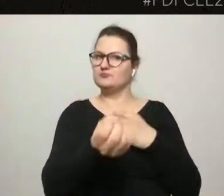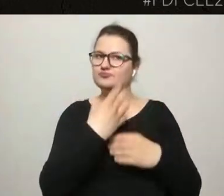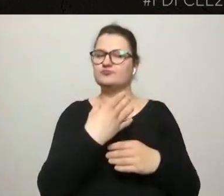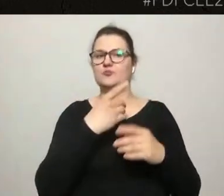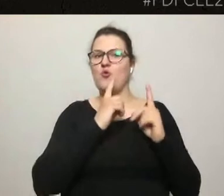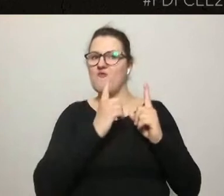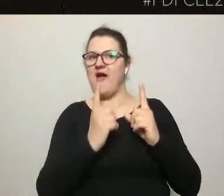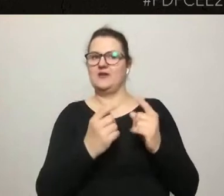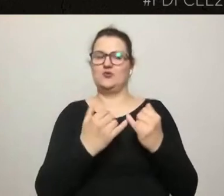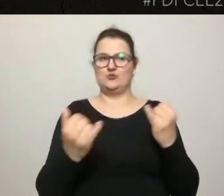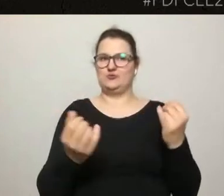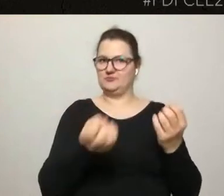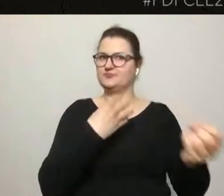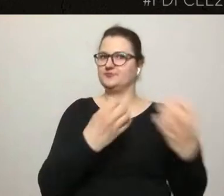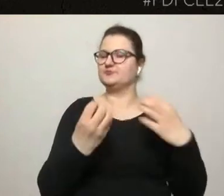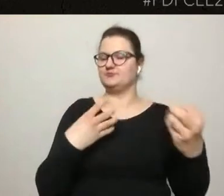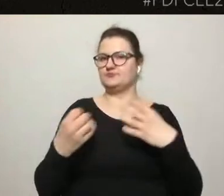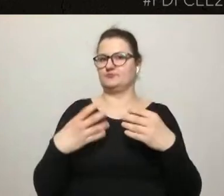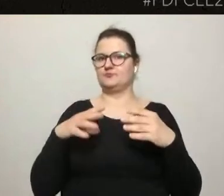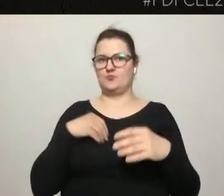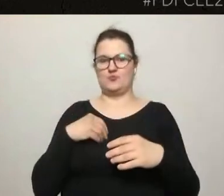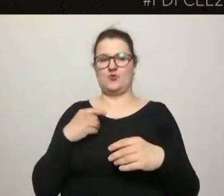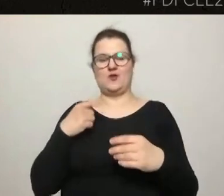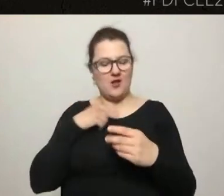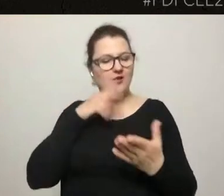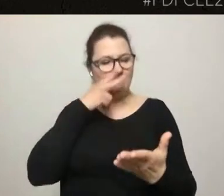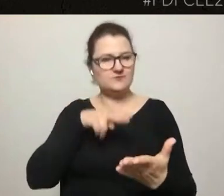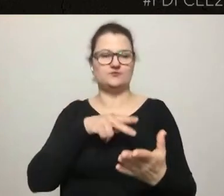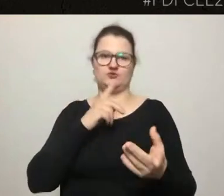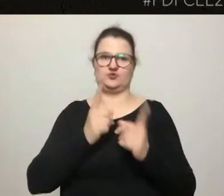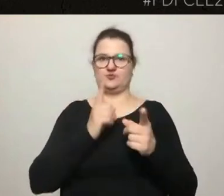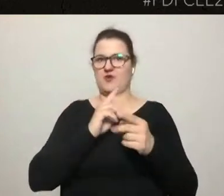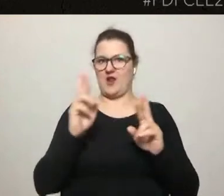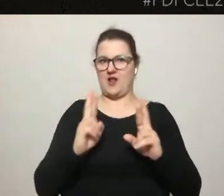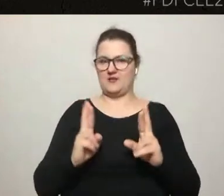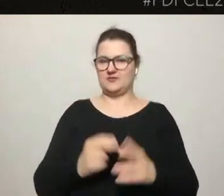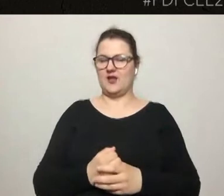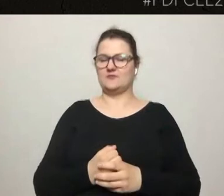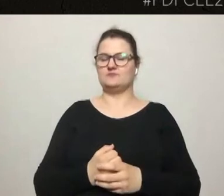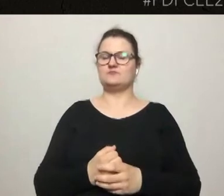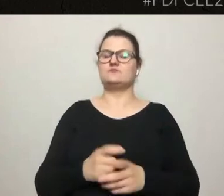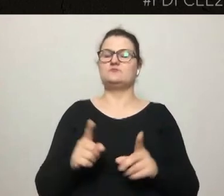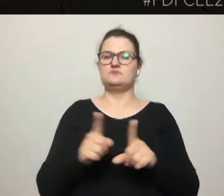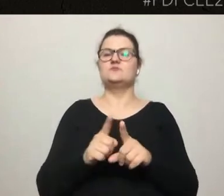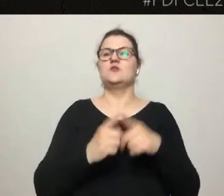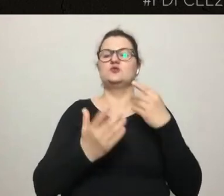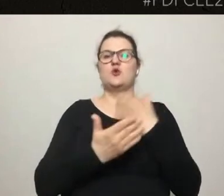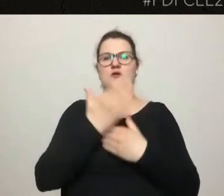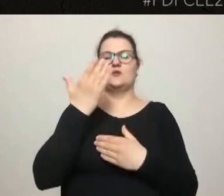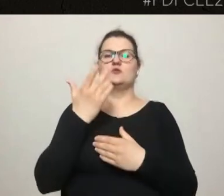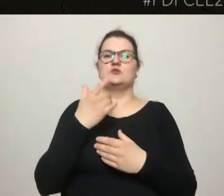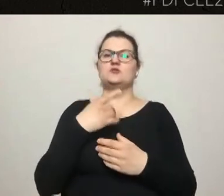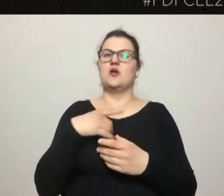na to dosyć szybko reagować. Okazało się też, że uruchomiły się przede wszystkim te osoby, które wcześniej były bardzo